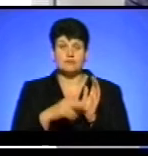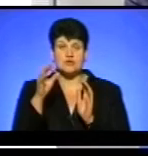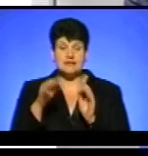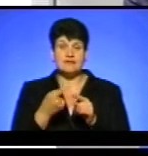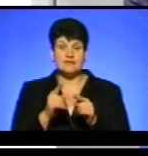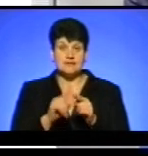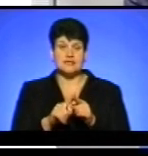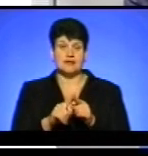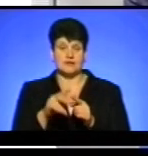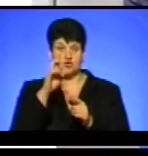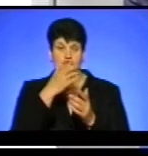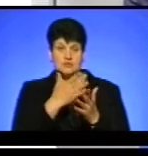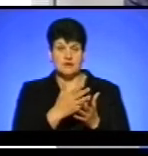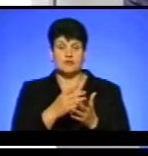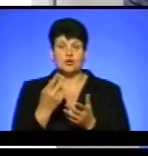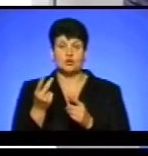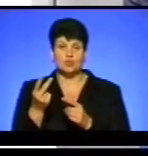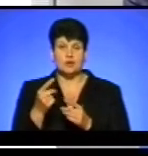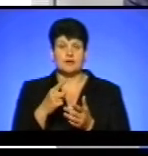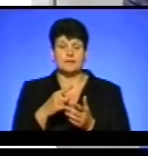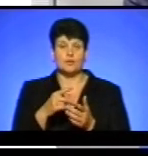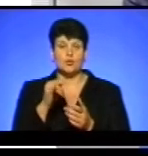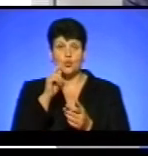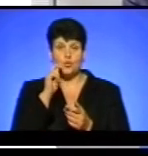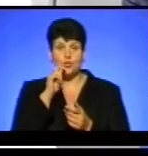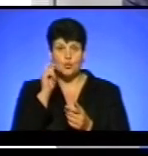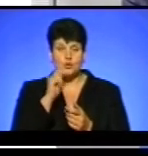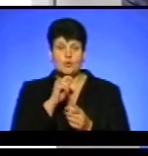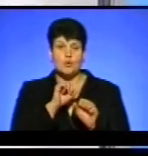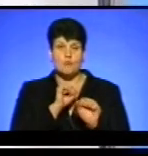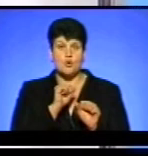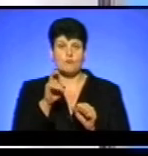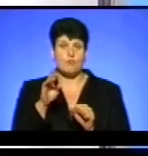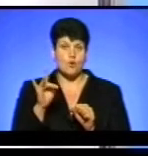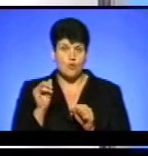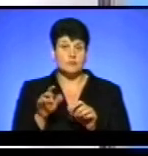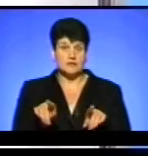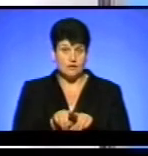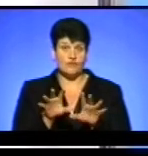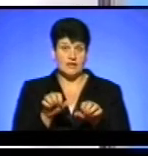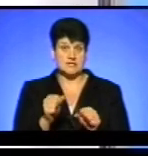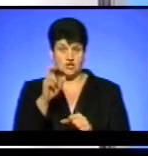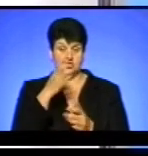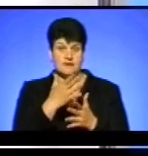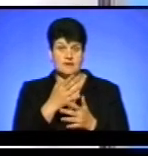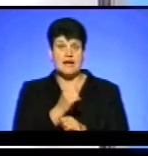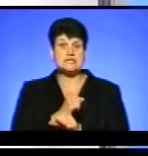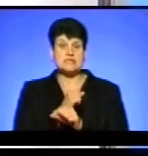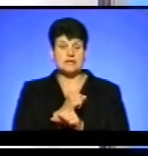ремонтний завод засобів зв'язку міста Бережани, це «Укроборонпром», теж власність держави. А санаторій